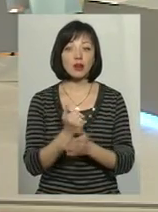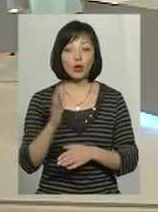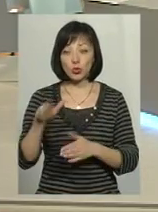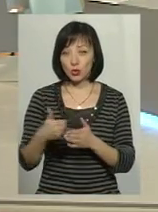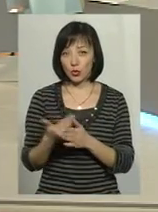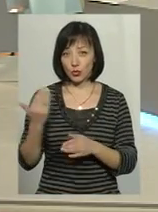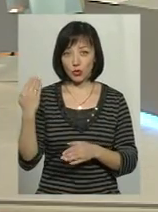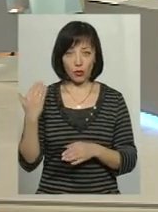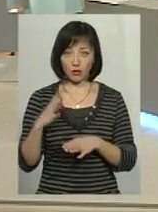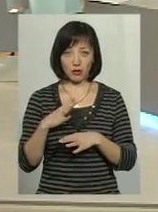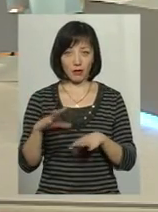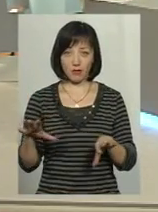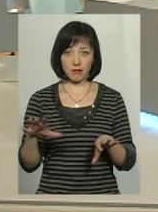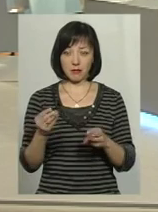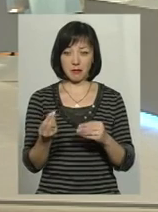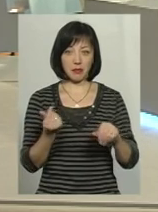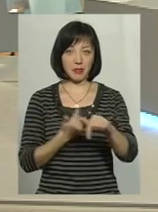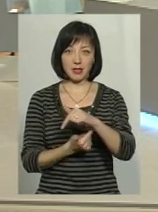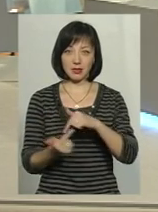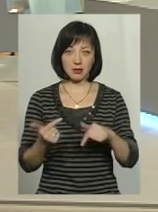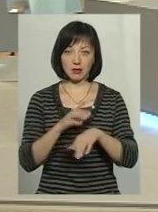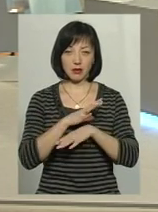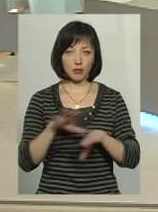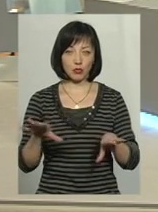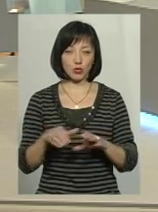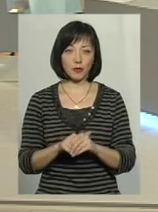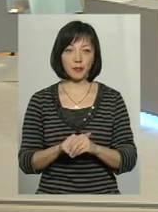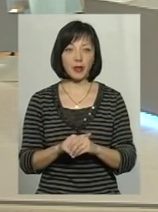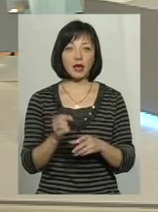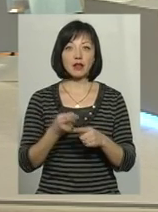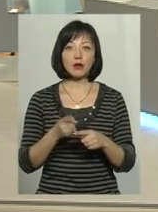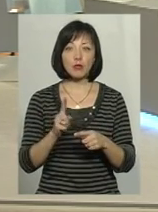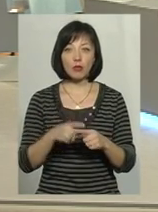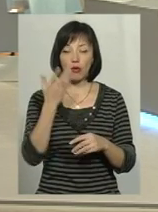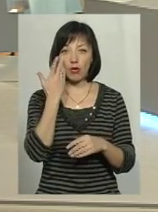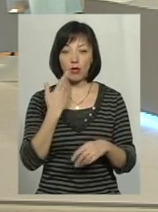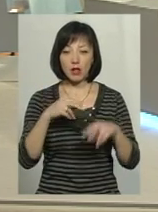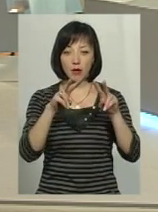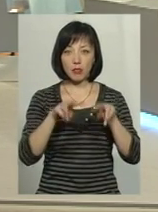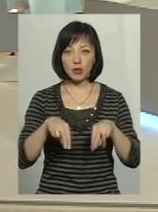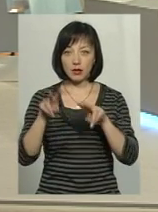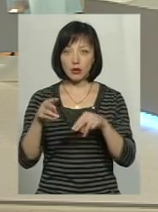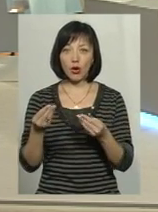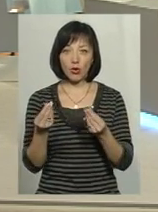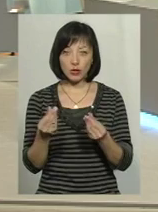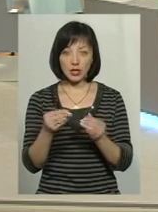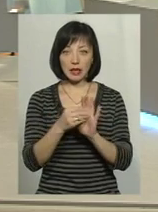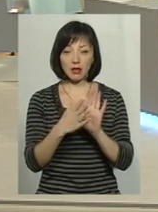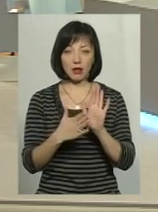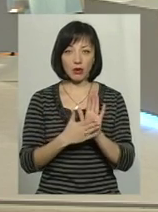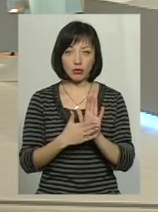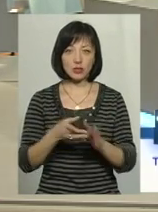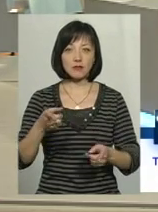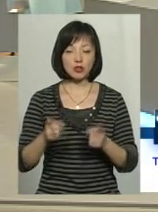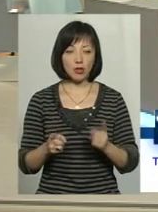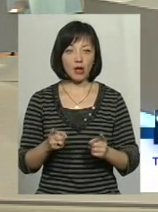в неї, ну, не настільки в бізнесі були хороші речі. І тому, коли ми подивимося на грошові кошти, які декларують, то,